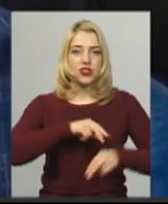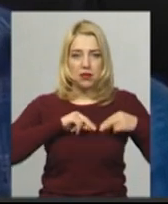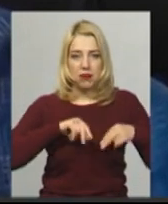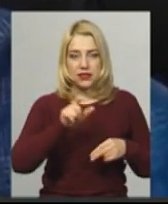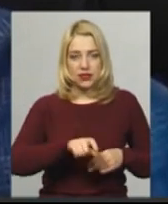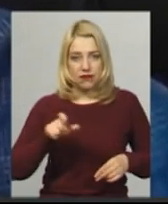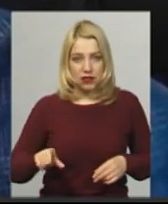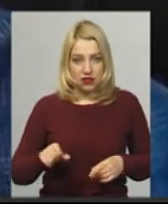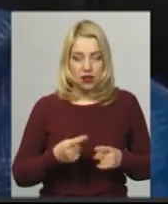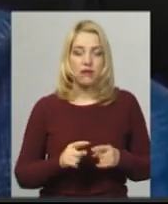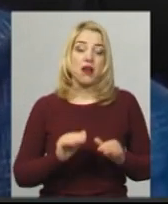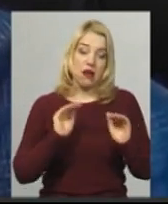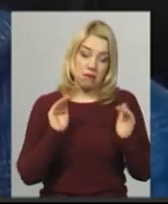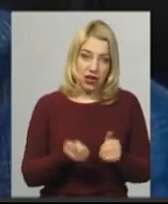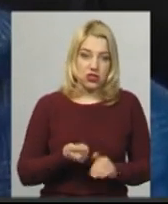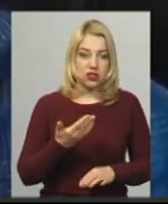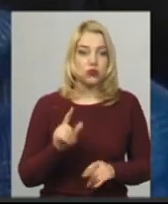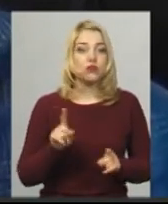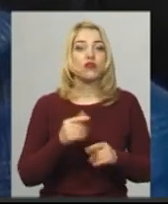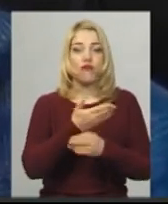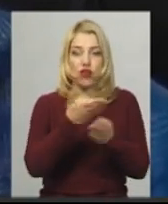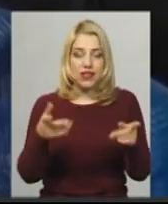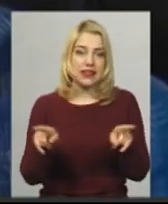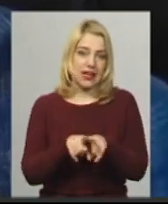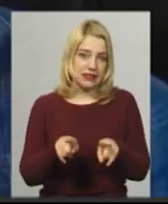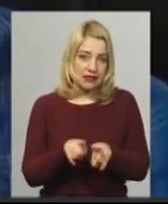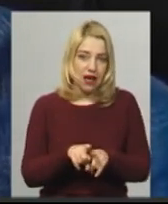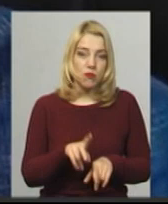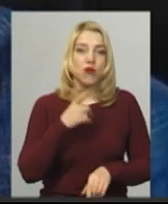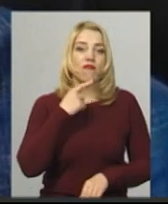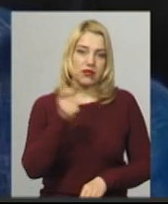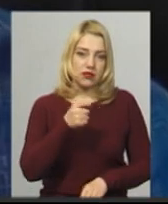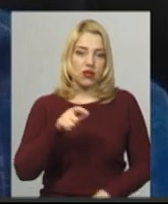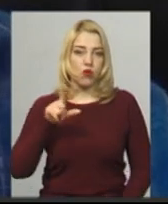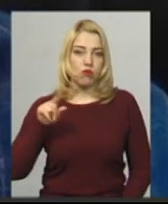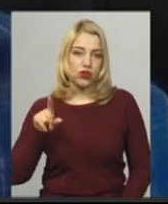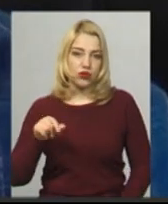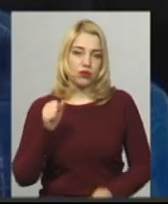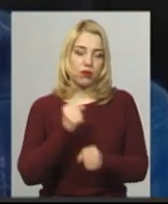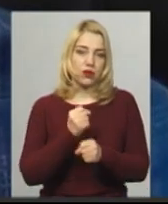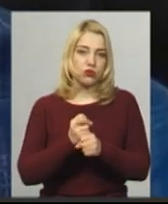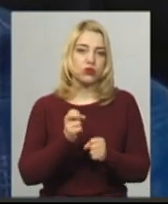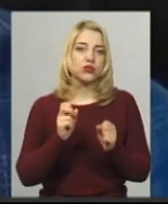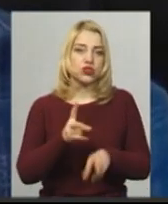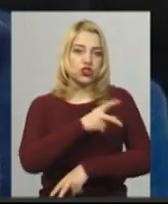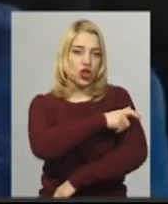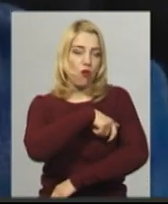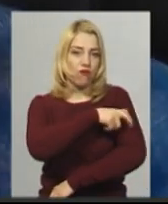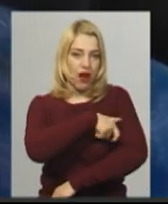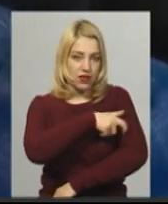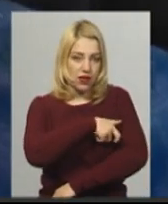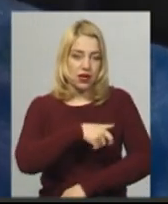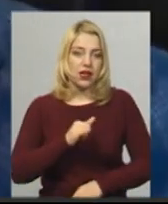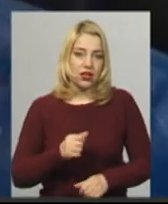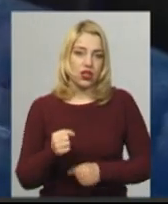значно в меншій кількості, тому що вони так само неділю і понеділок працюють в режимі чергування. Тобто фактично